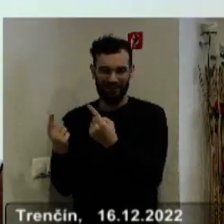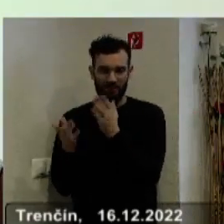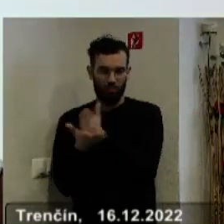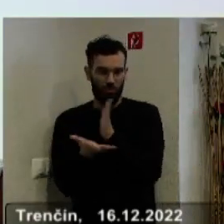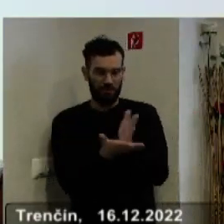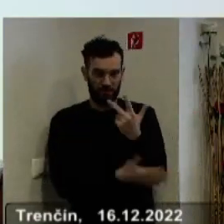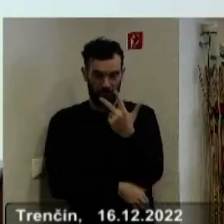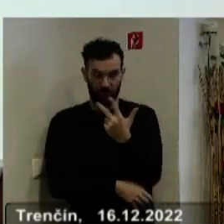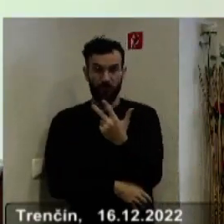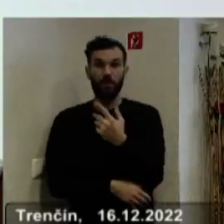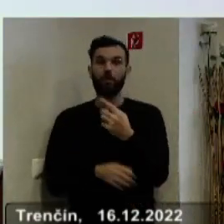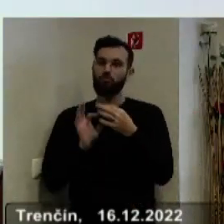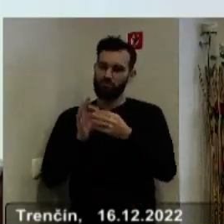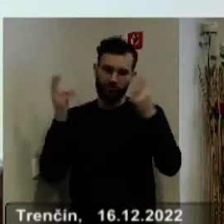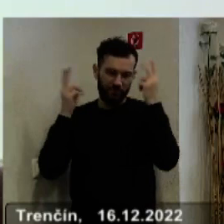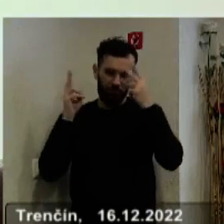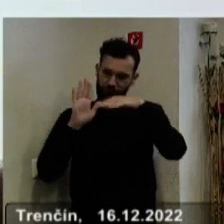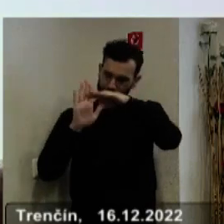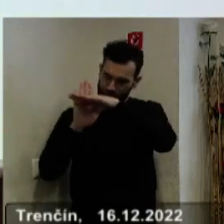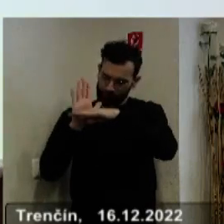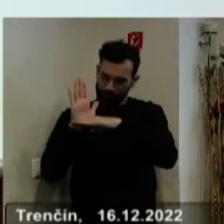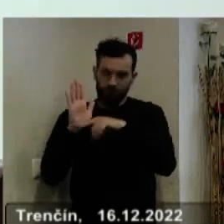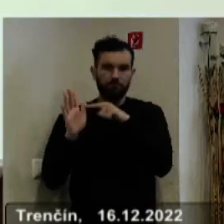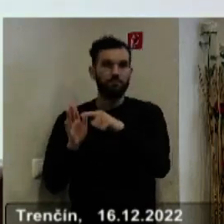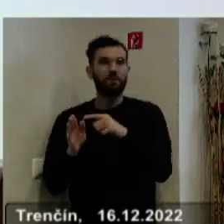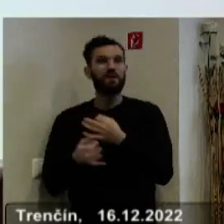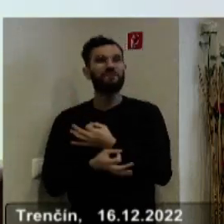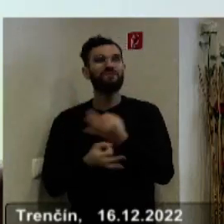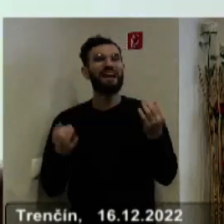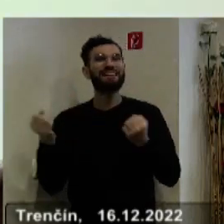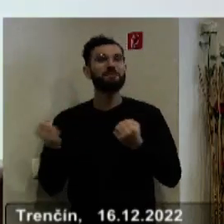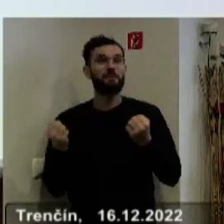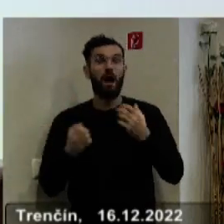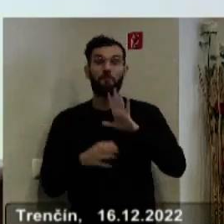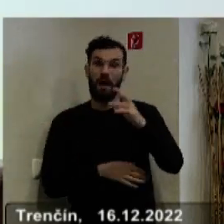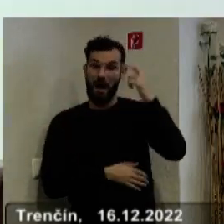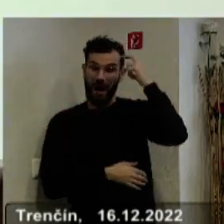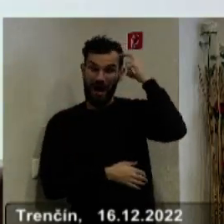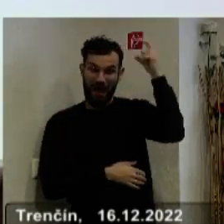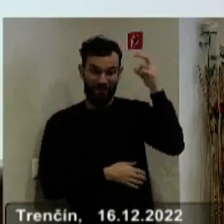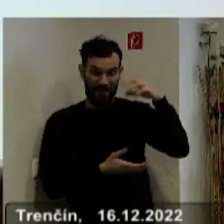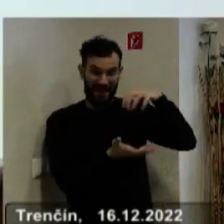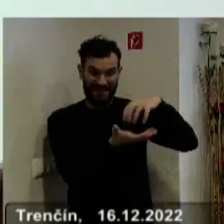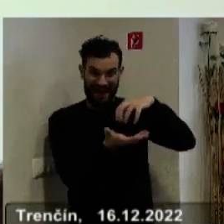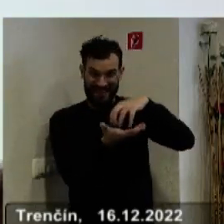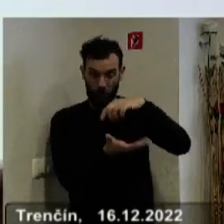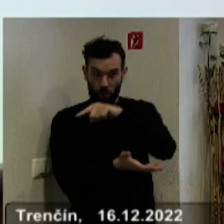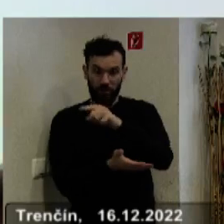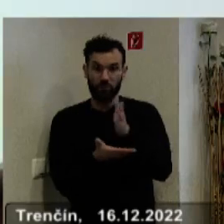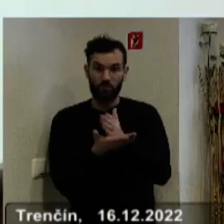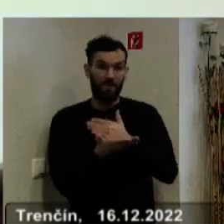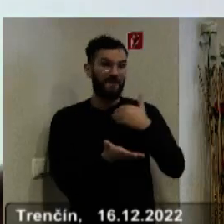zákonom o rozpočtových pravidlách verejnej správy. Takisto je zostavený členení na hlavné kategórie podľa tohto zákona.